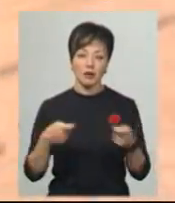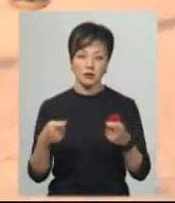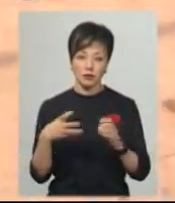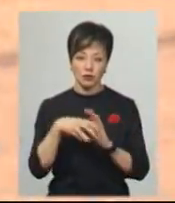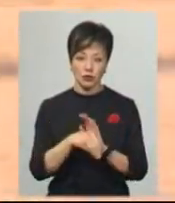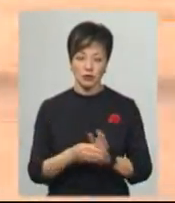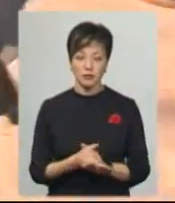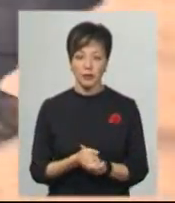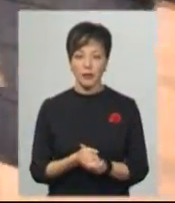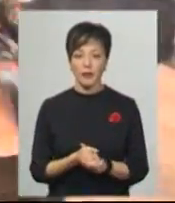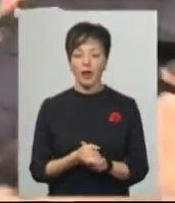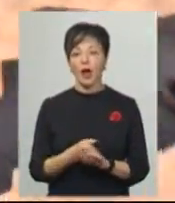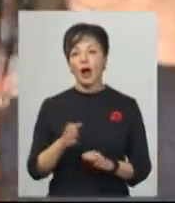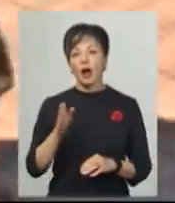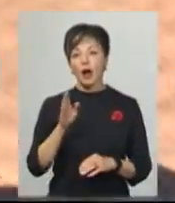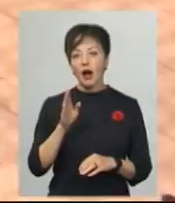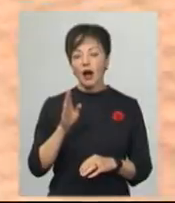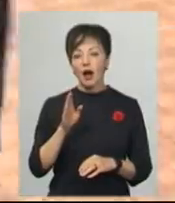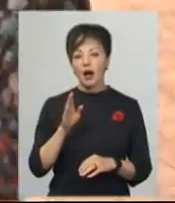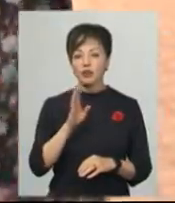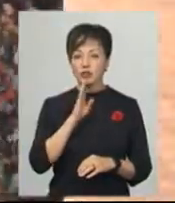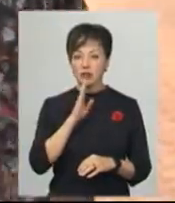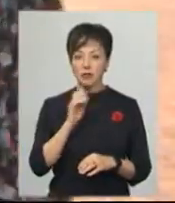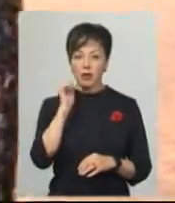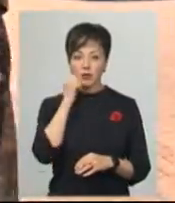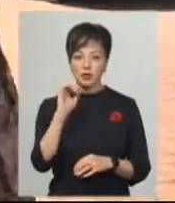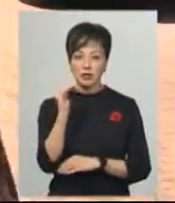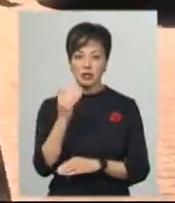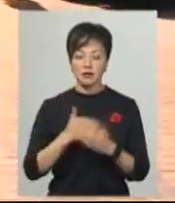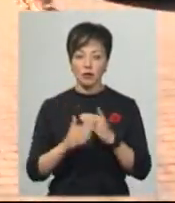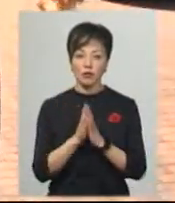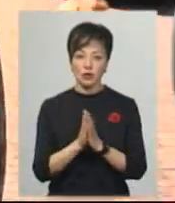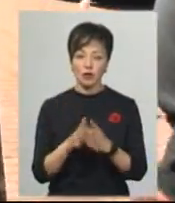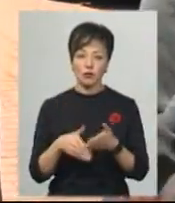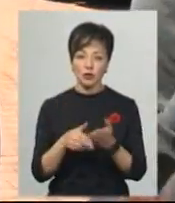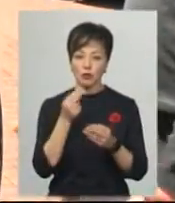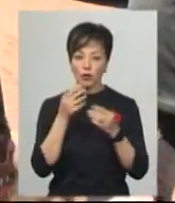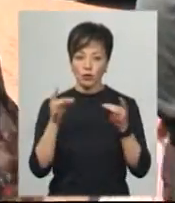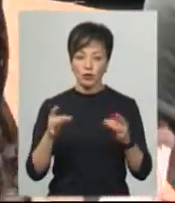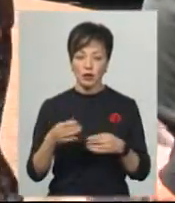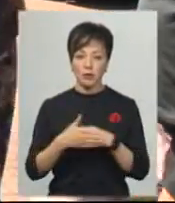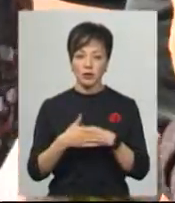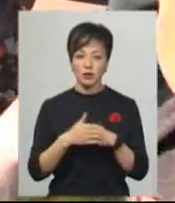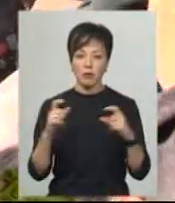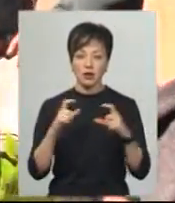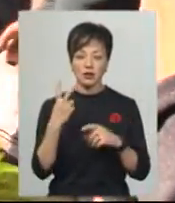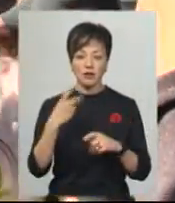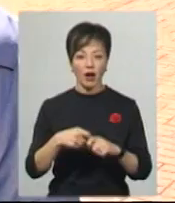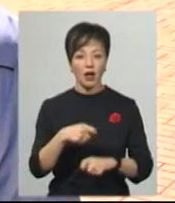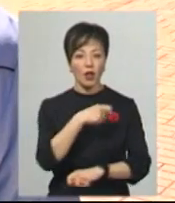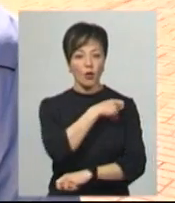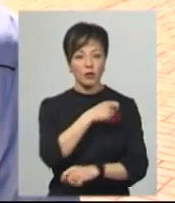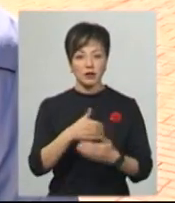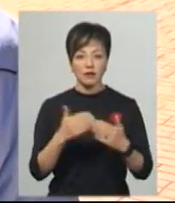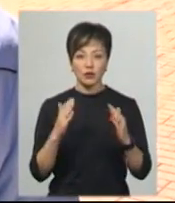Тетяна Горбата – бабуся дитини з інвалідністю. Про проєкт дізналася з соцмереж. Попросила допомогти з продуктами, бо найближчий магазин за 2 кілометри від